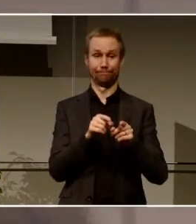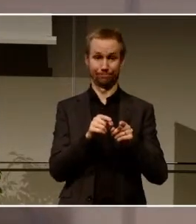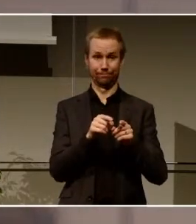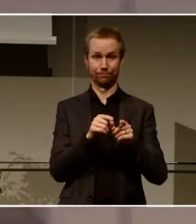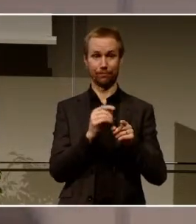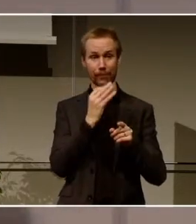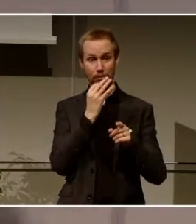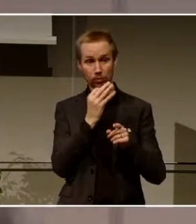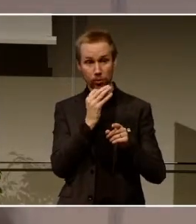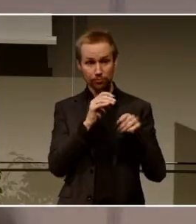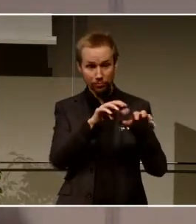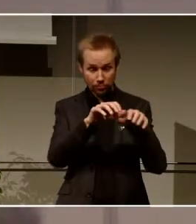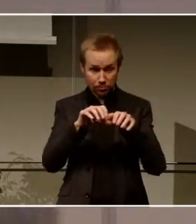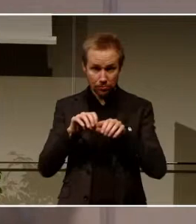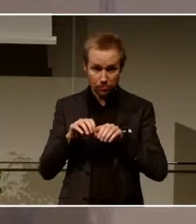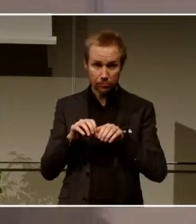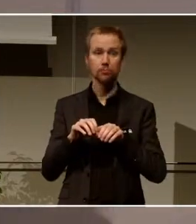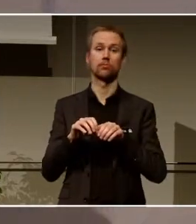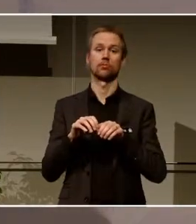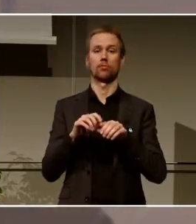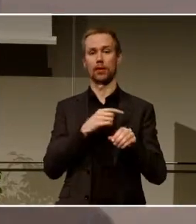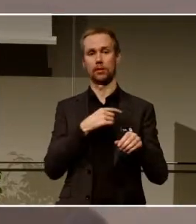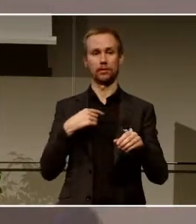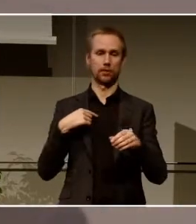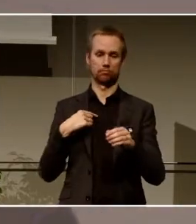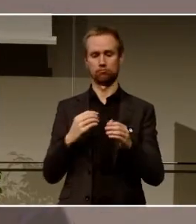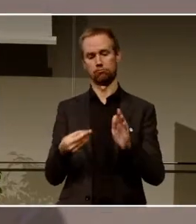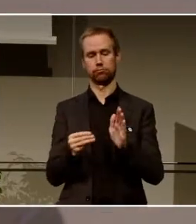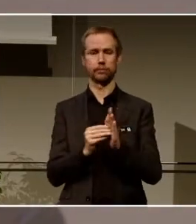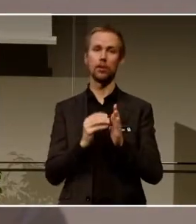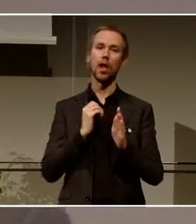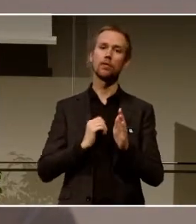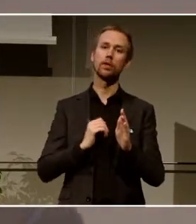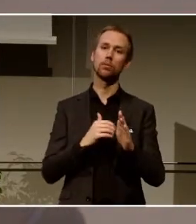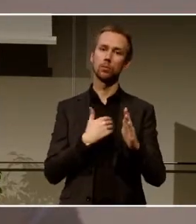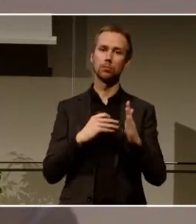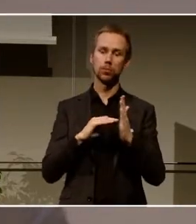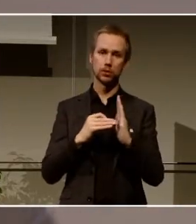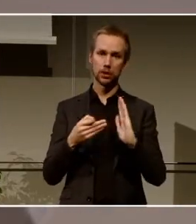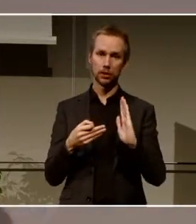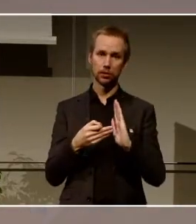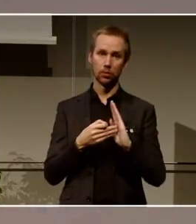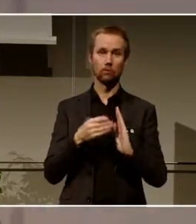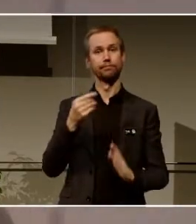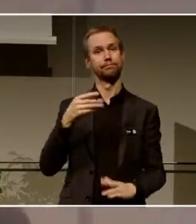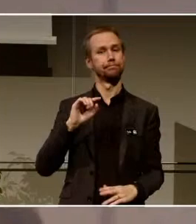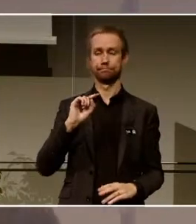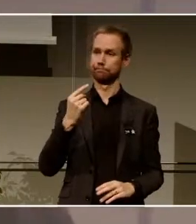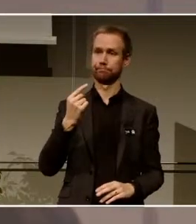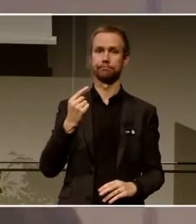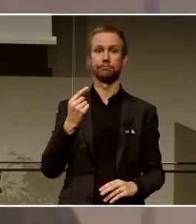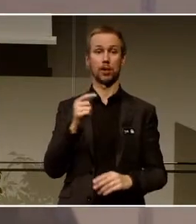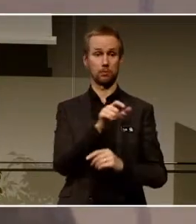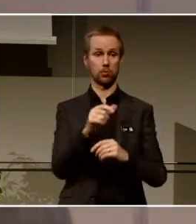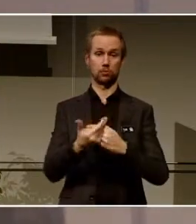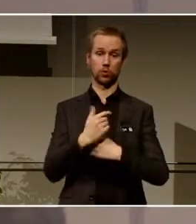insikter. Som vi kunde ta med oss in i vårt projekt. Och kanske den allra viktigaste. Att de som kommer till oss. De gör